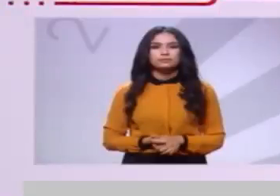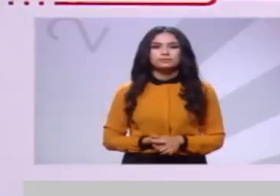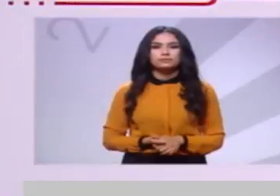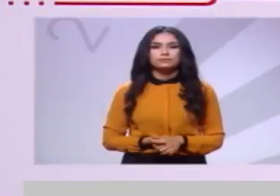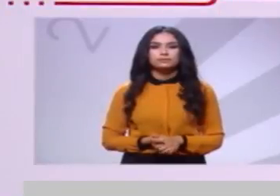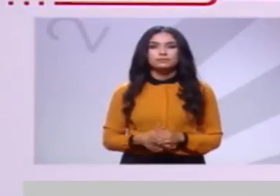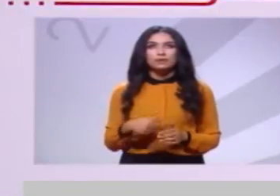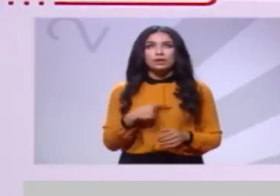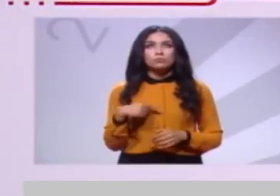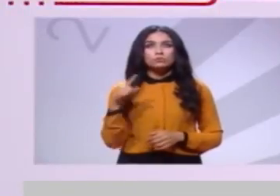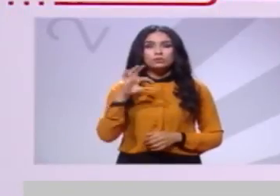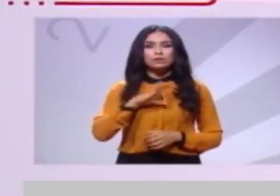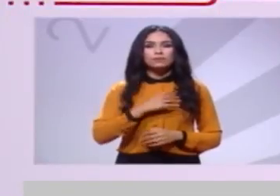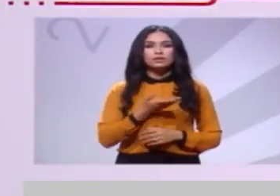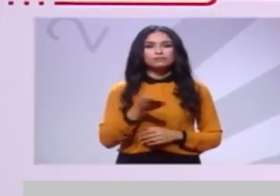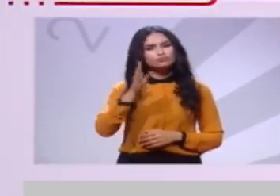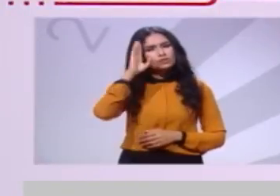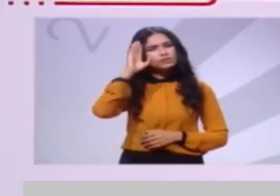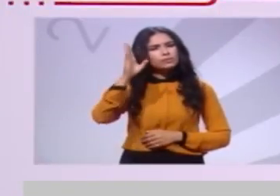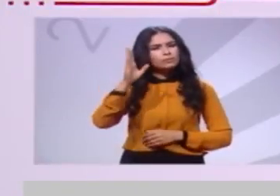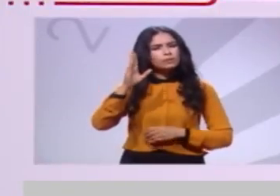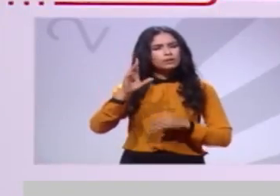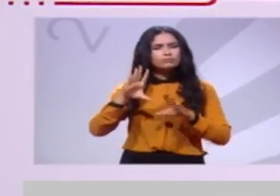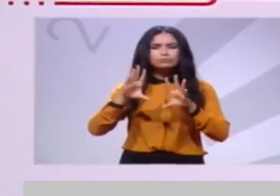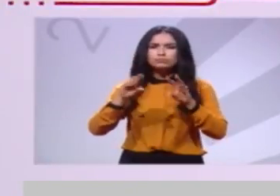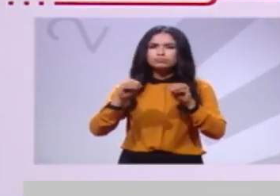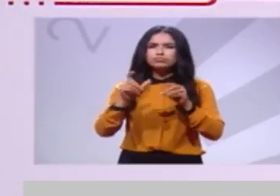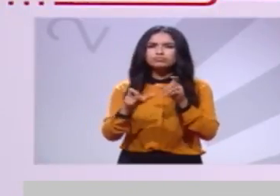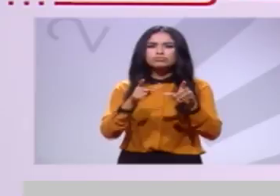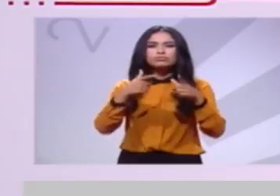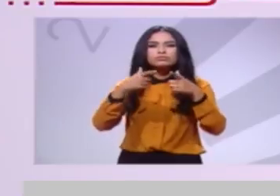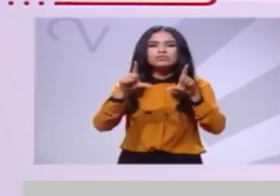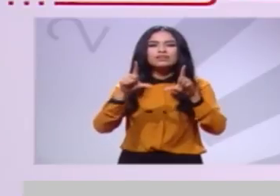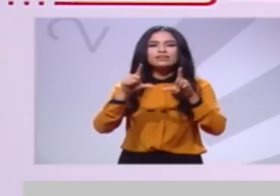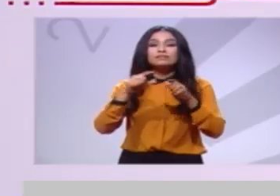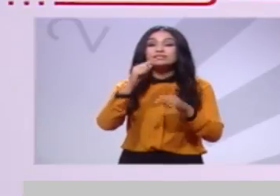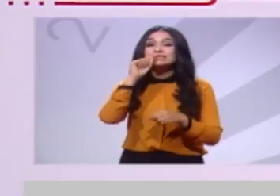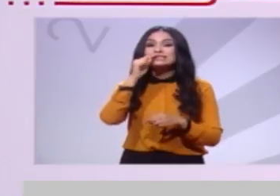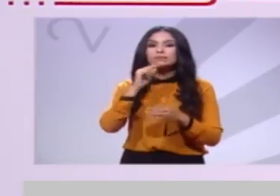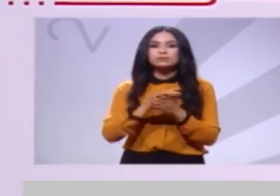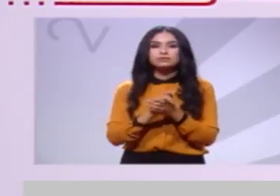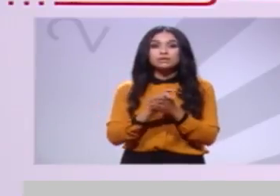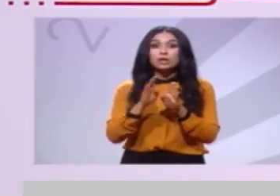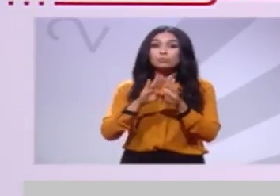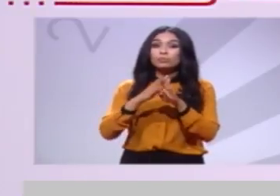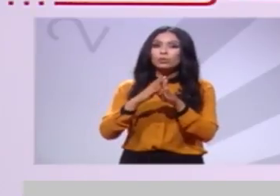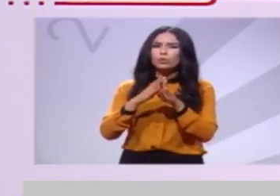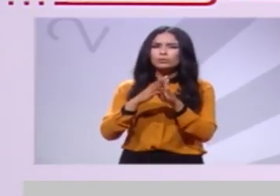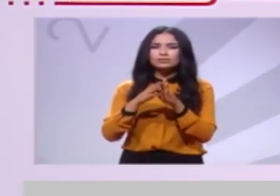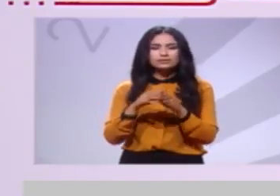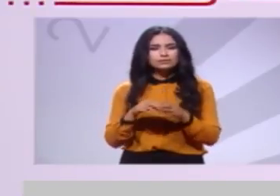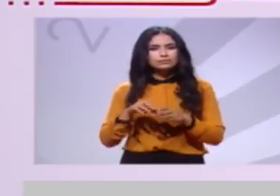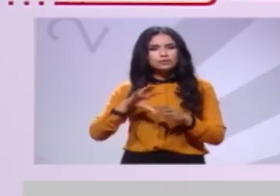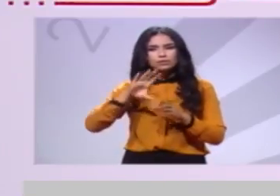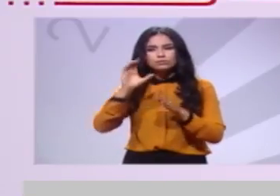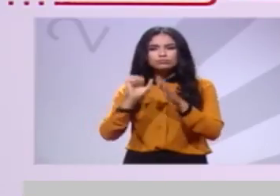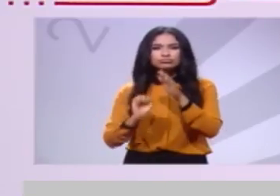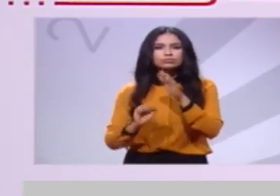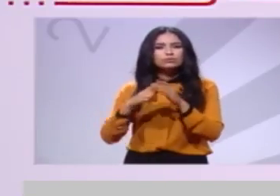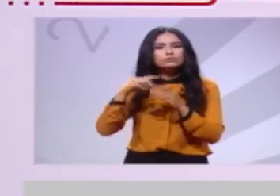بسم الله الرحمن الرحيم سلام على حرار قابس وحرارها أولى بوابة الجنوب التونسي العريق ومقل حضارات